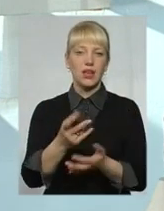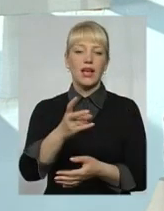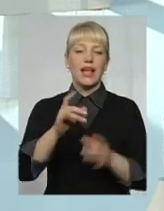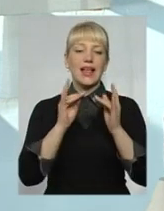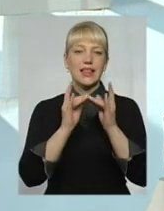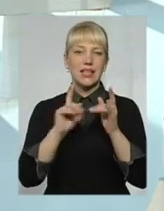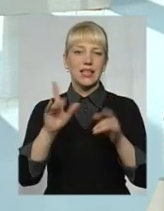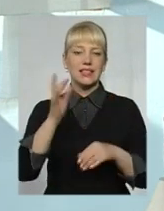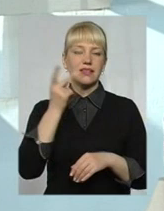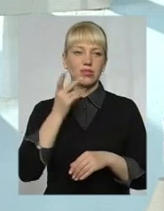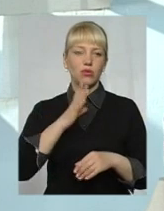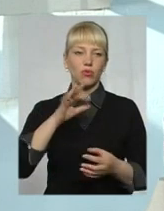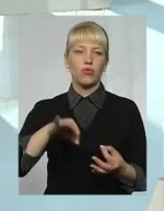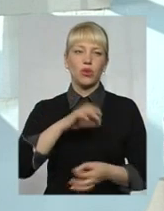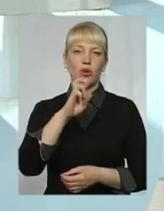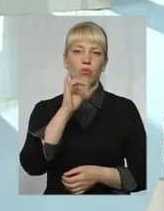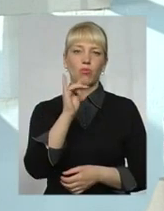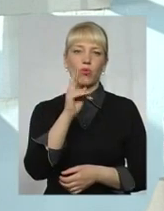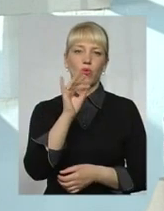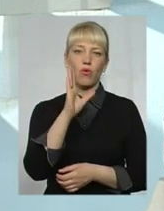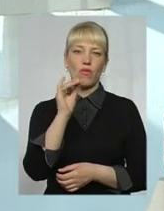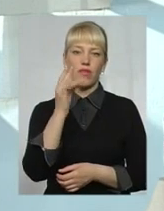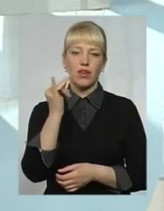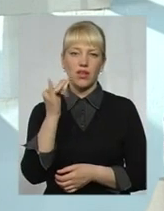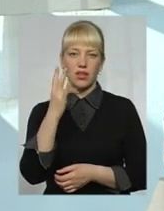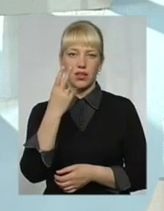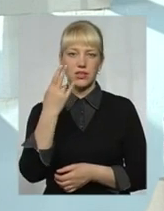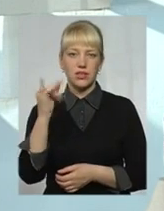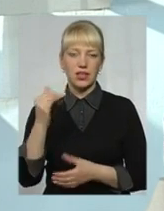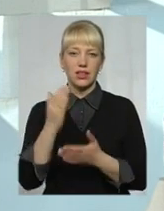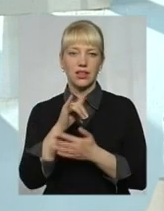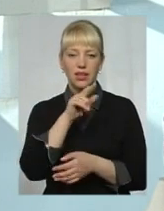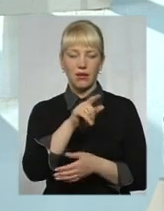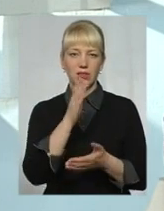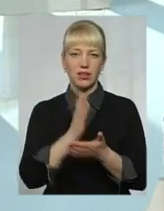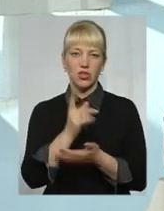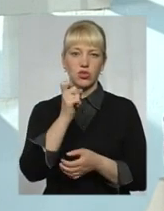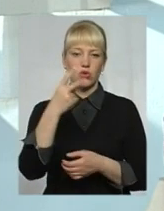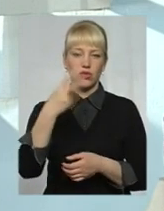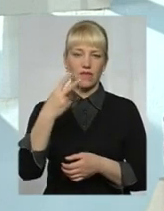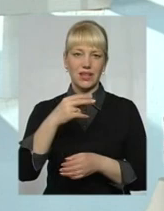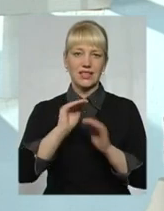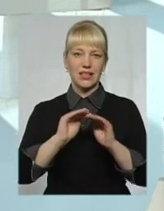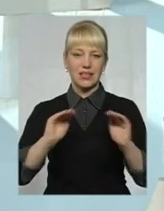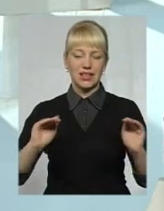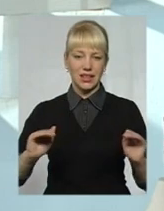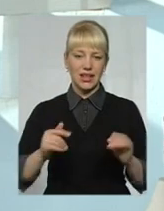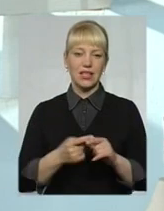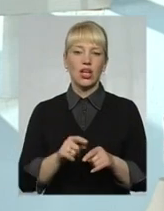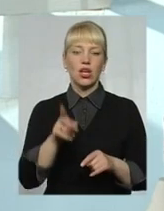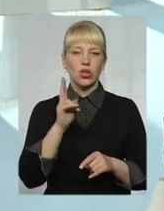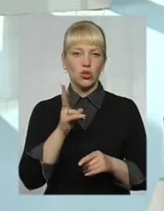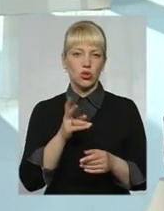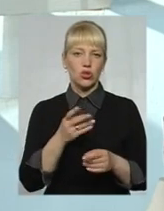завжди був сирідським в Овковинці, там є сьогодні 120 дітей, але лише четверо дітей сирід і позбавлено батьківського